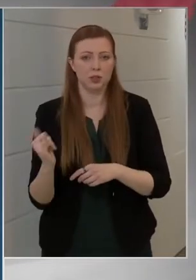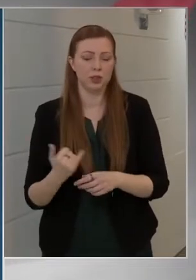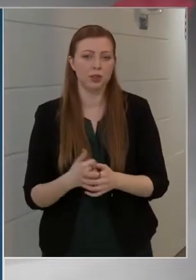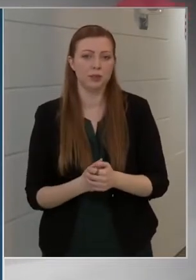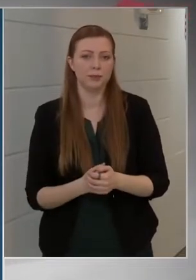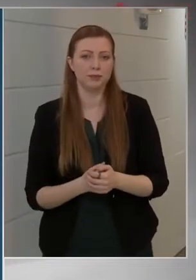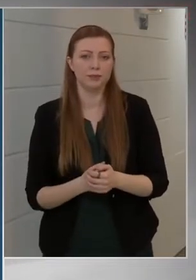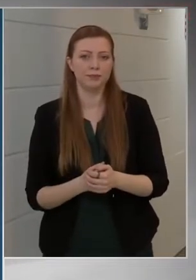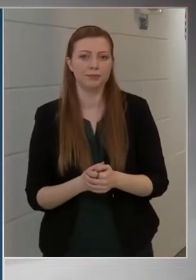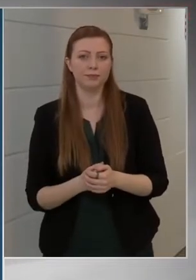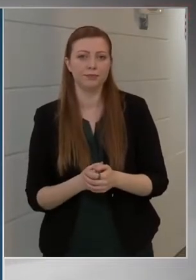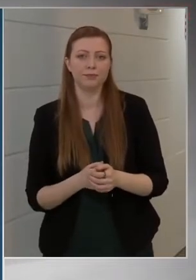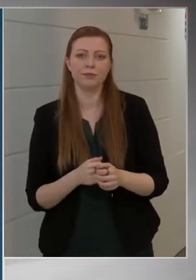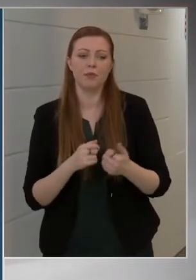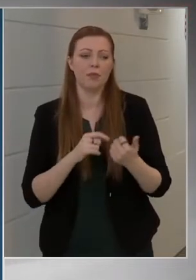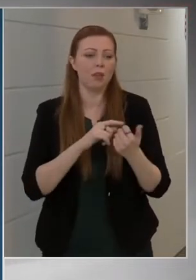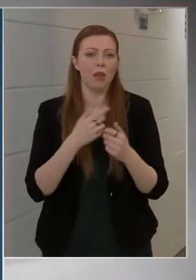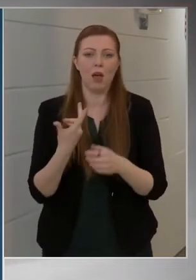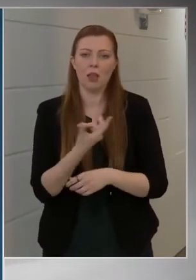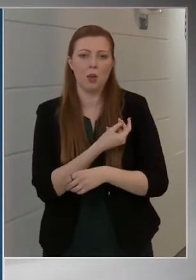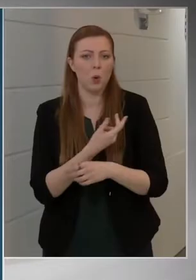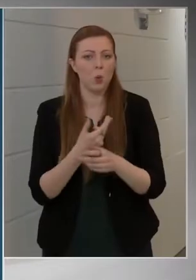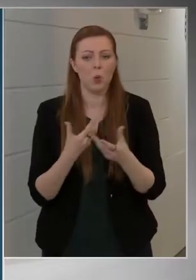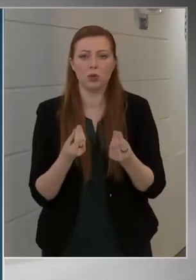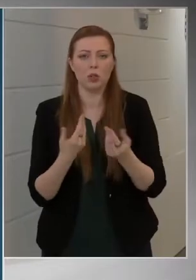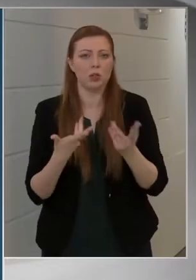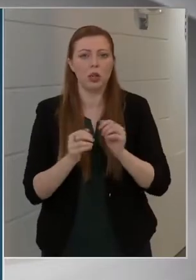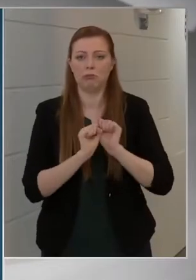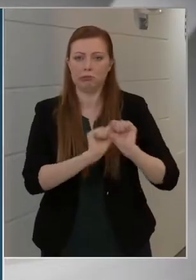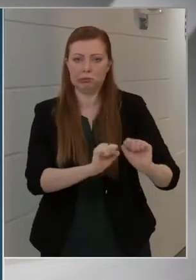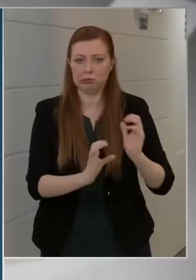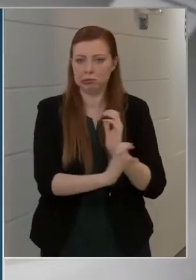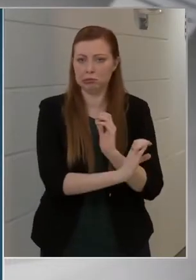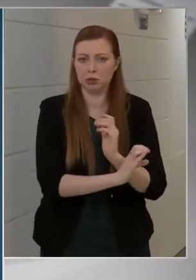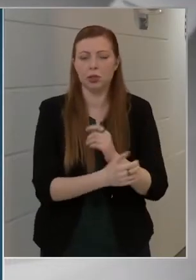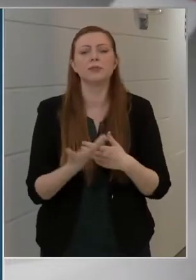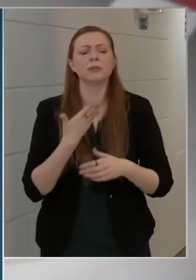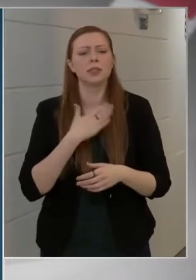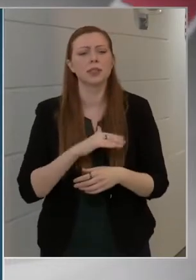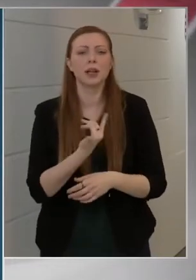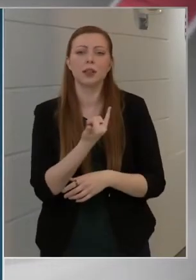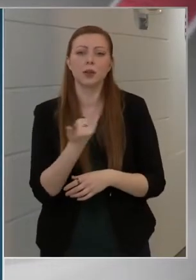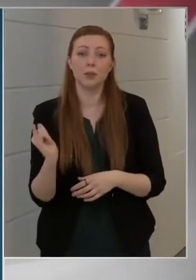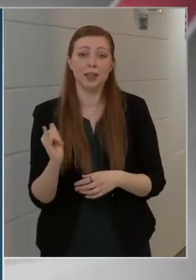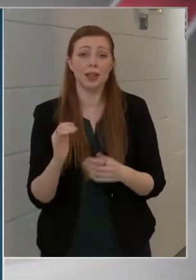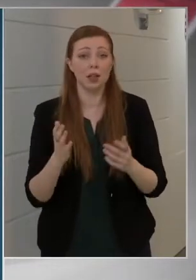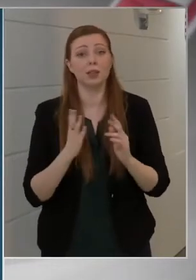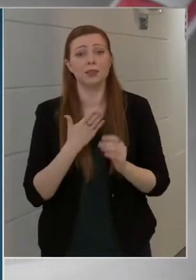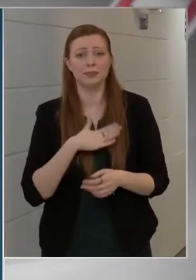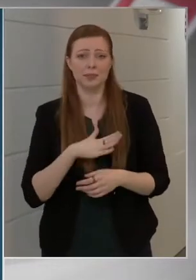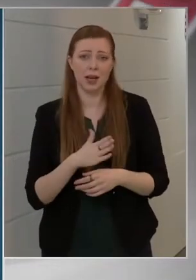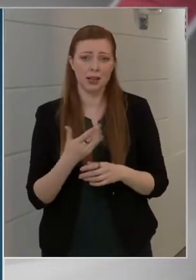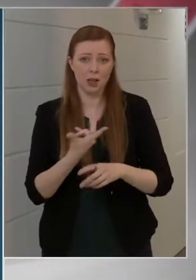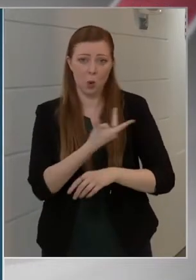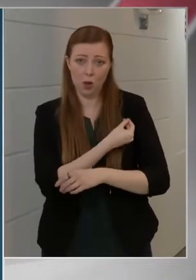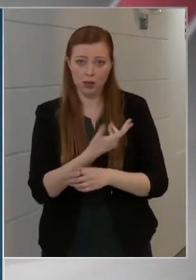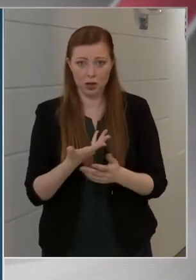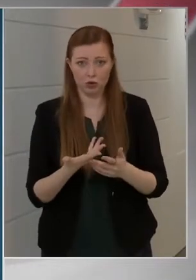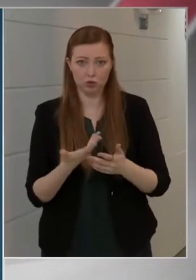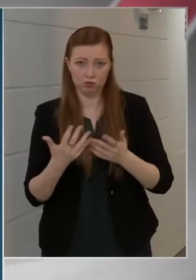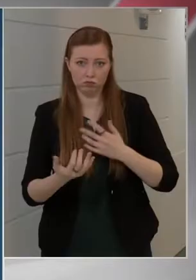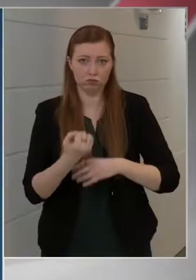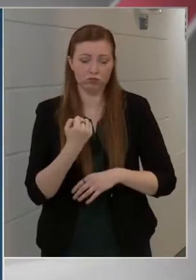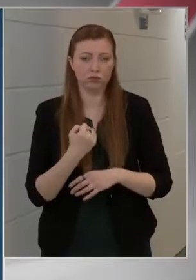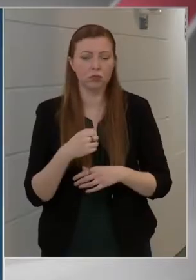Egyik oltóanyagot sem őrizgetjük. Azt szeretnénk, hogy mindenki, aki élni szeretne az oltás lehetőségével, a